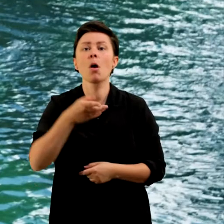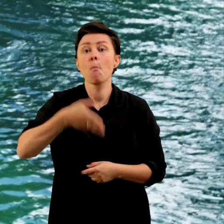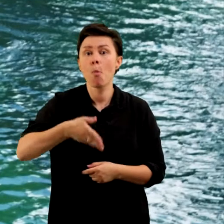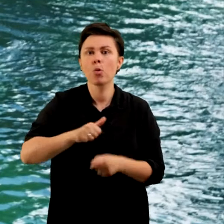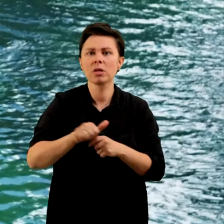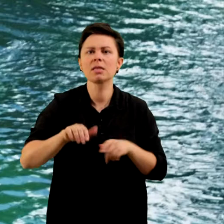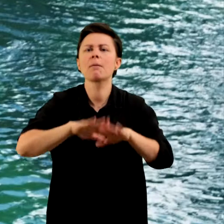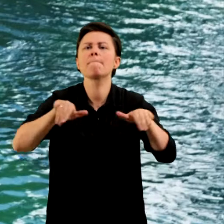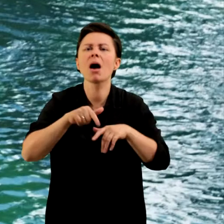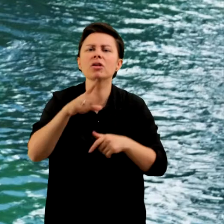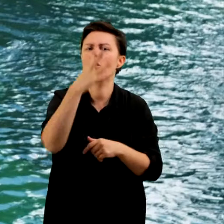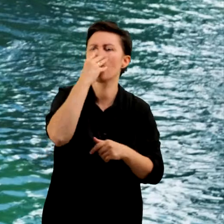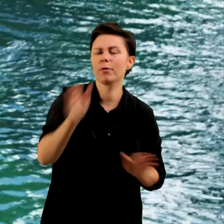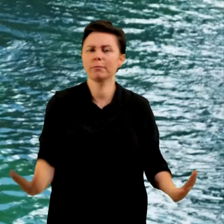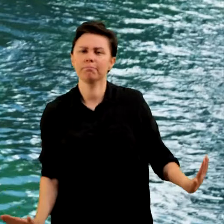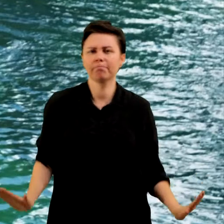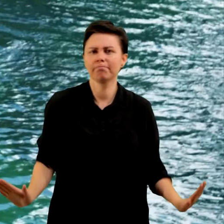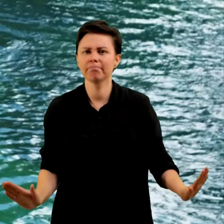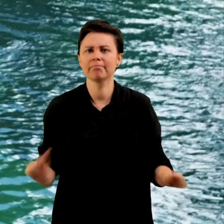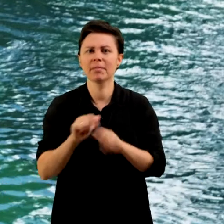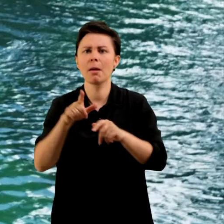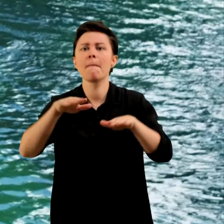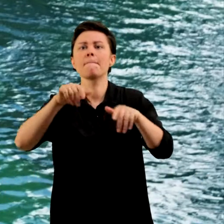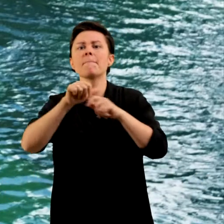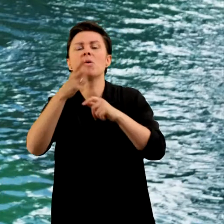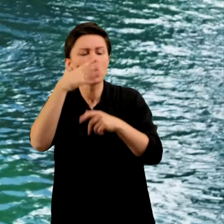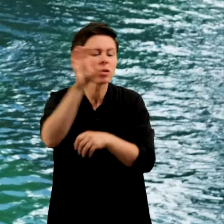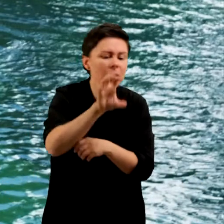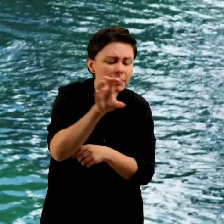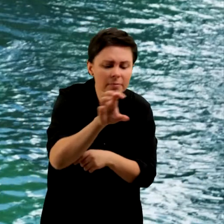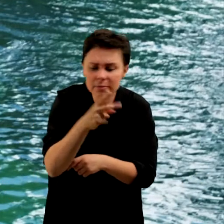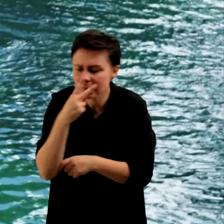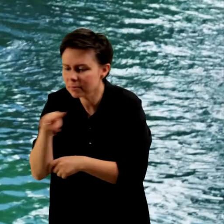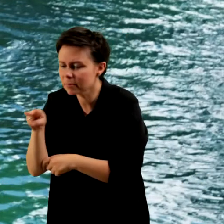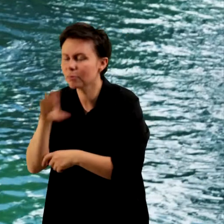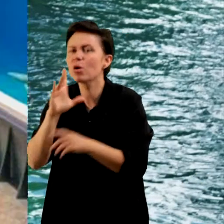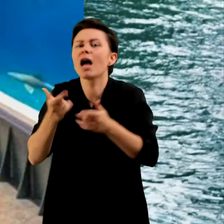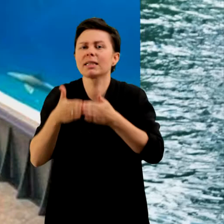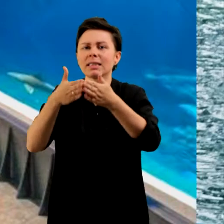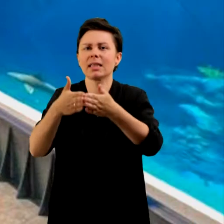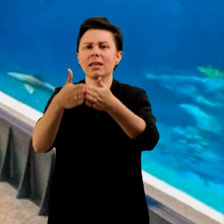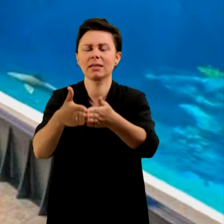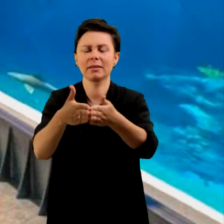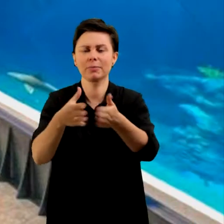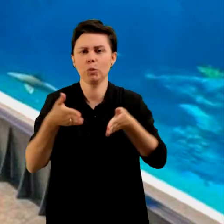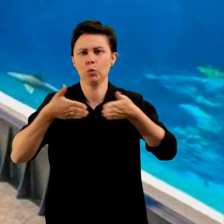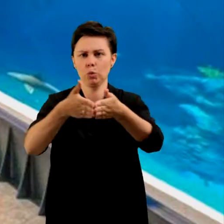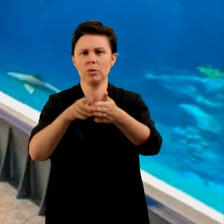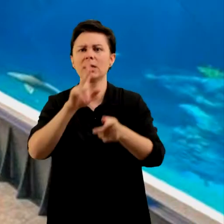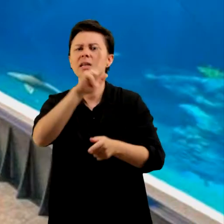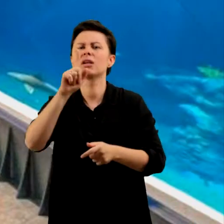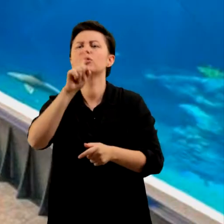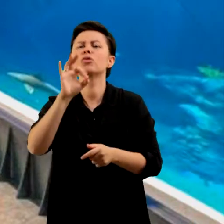znajduje się basen dla uchatek i pingwinów. Nad basenem jest taras widokowy przypominający dziób statku. Prawie całe ZOO jest